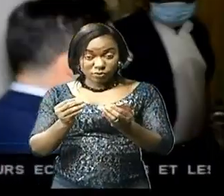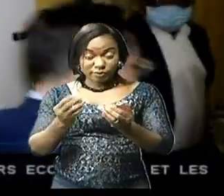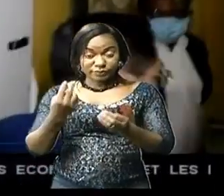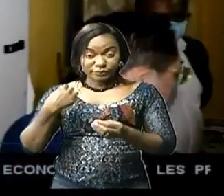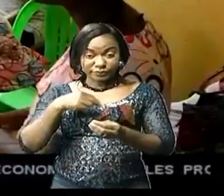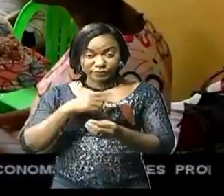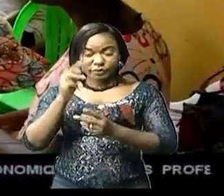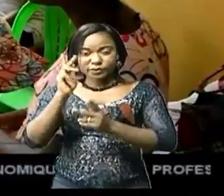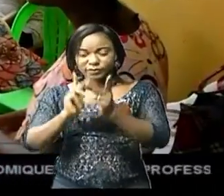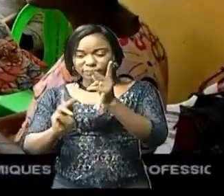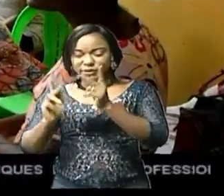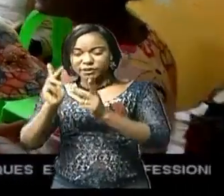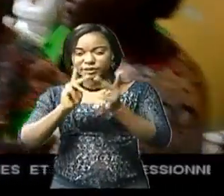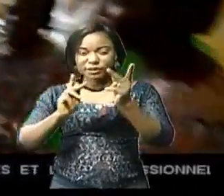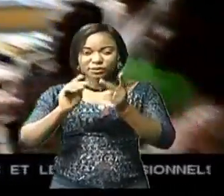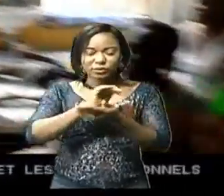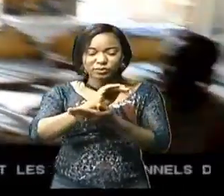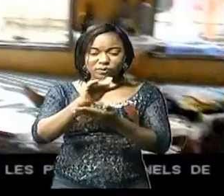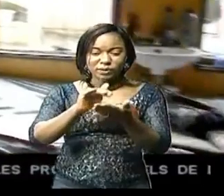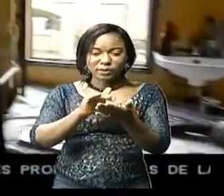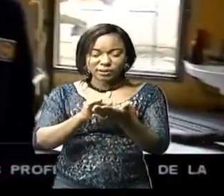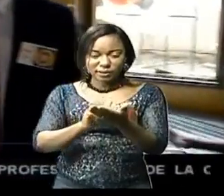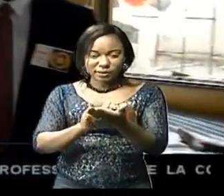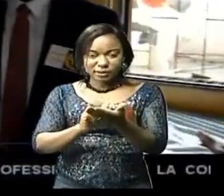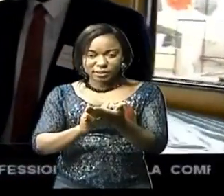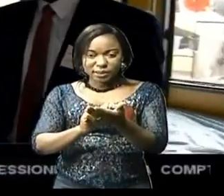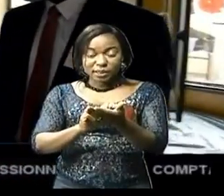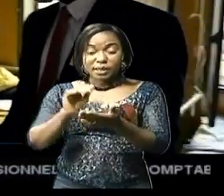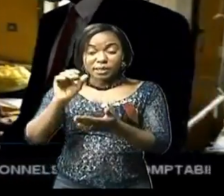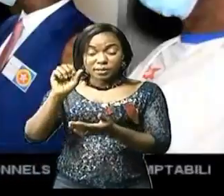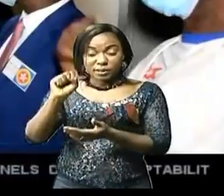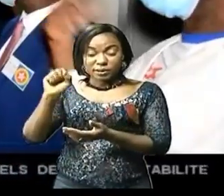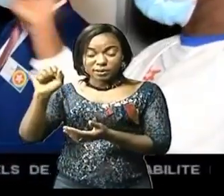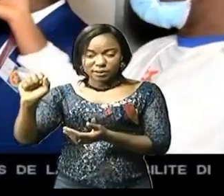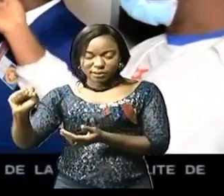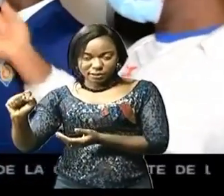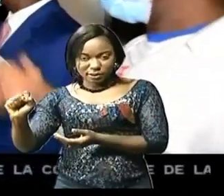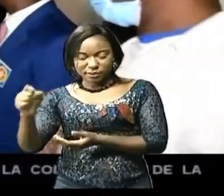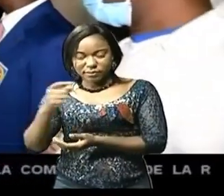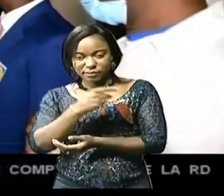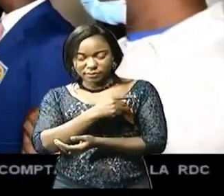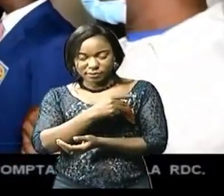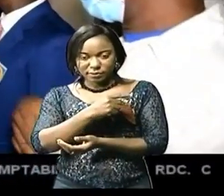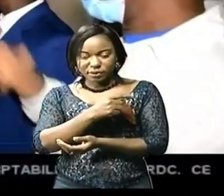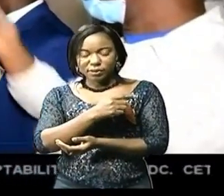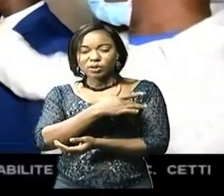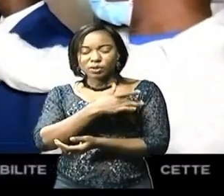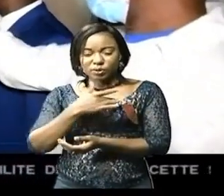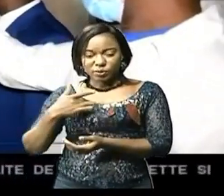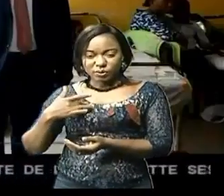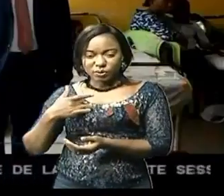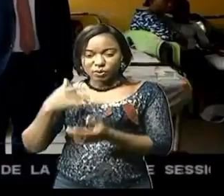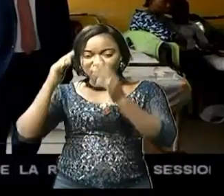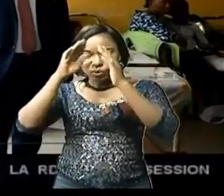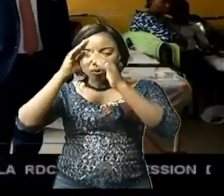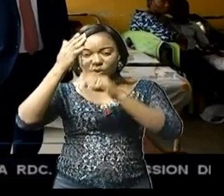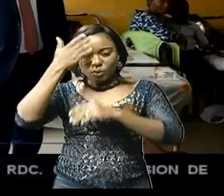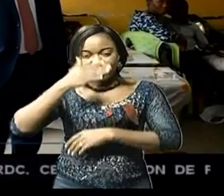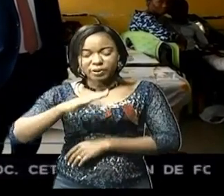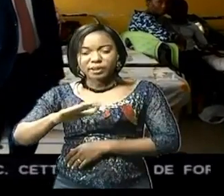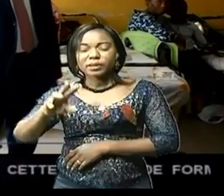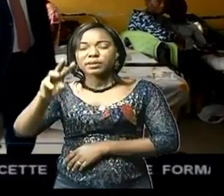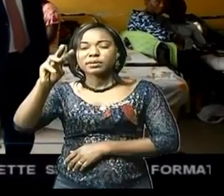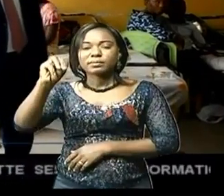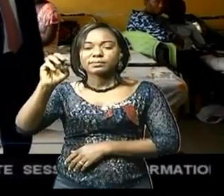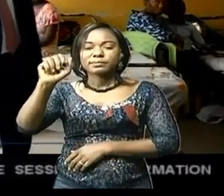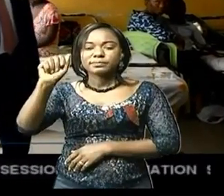cette visite au centre médecine mixte et d'anémie SS de Yolo Sud, appelé communément hôpital de Mabanga. Cet hôpital qui prend